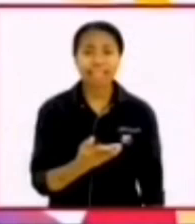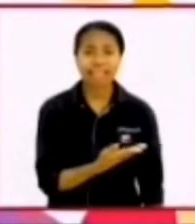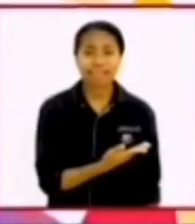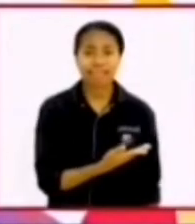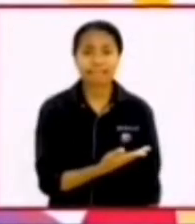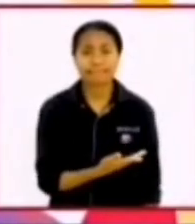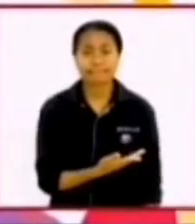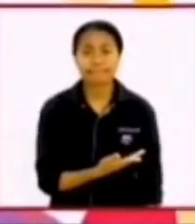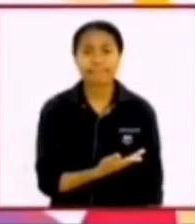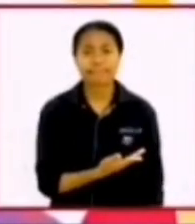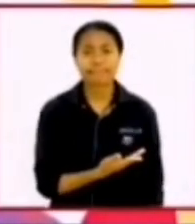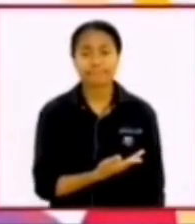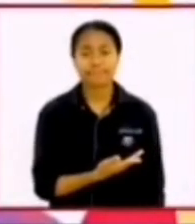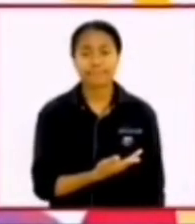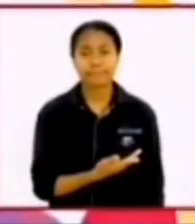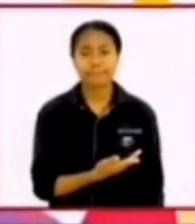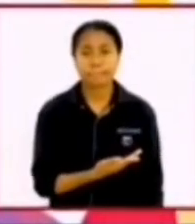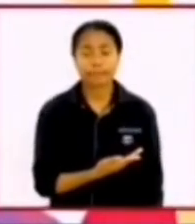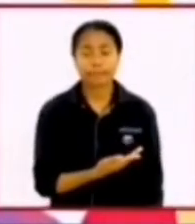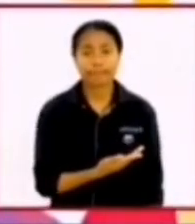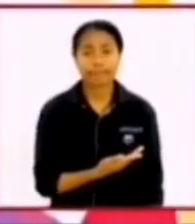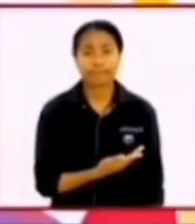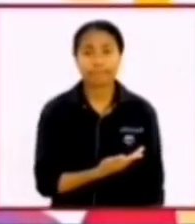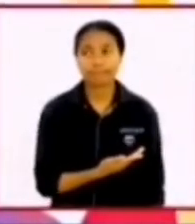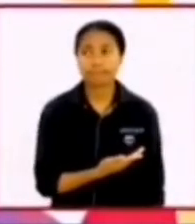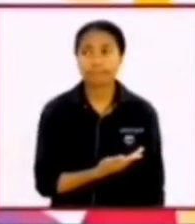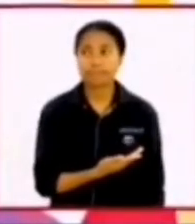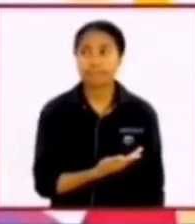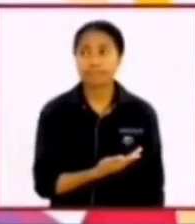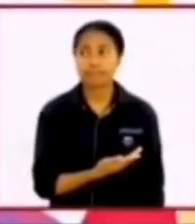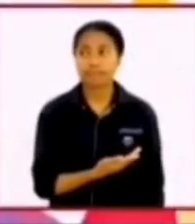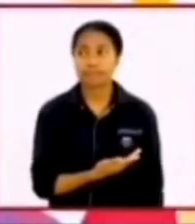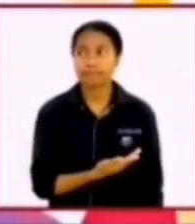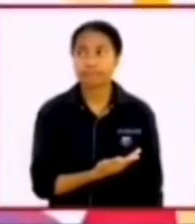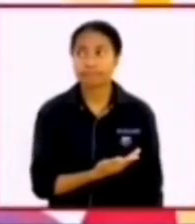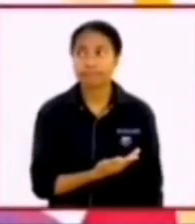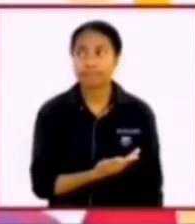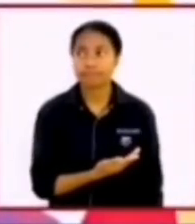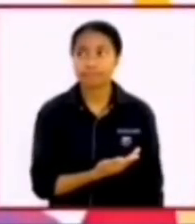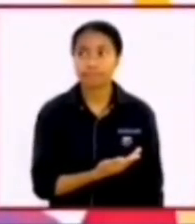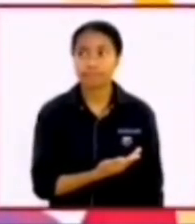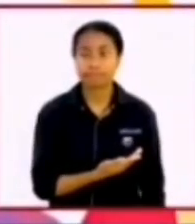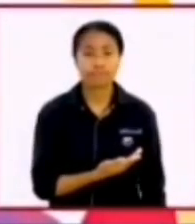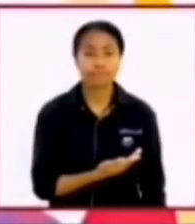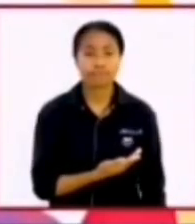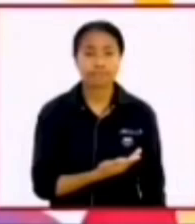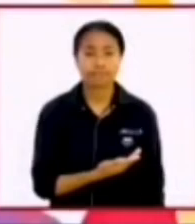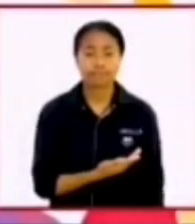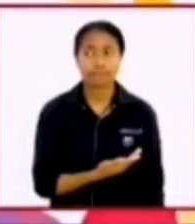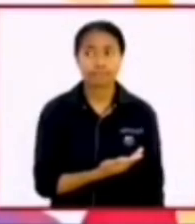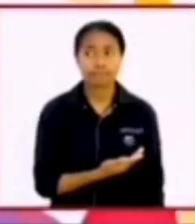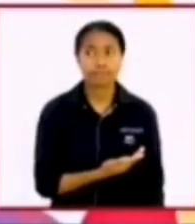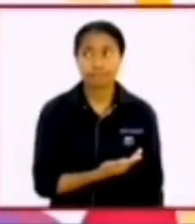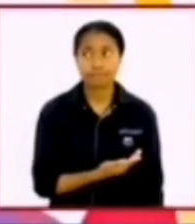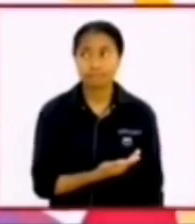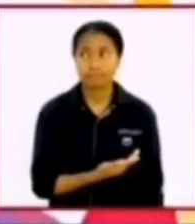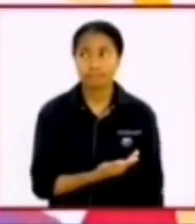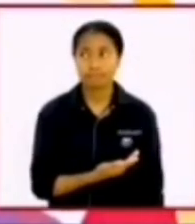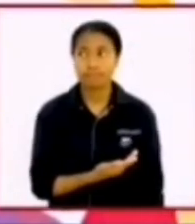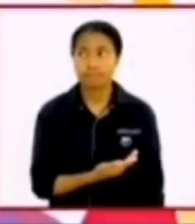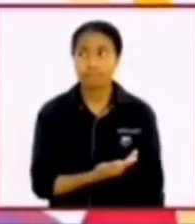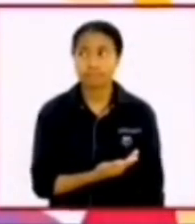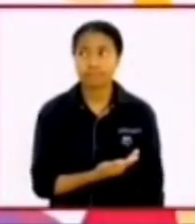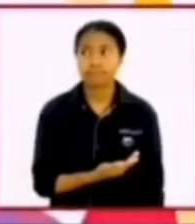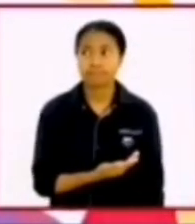hai orang-orang Galilea mengapa kamu berdiri dan melihat ke langit? malaikat sendiri menyebut para muridnya sebagai orang-orang